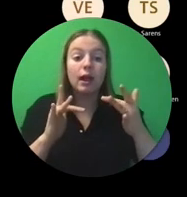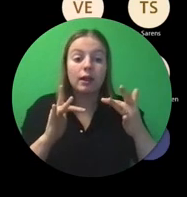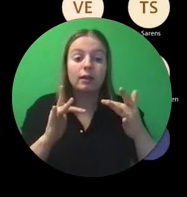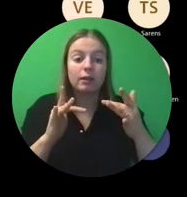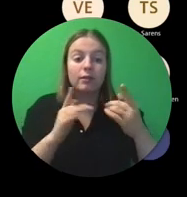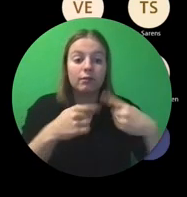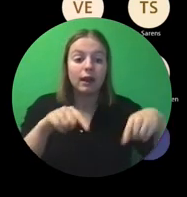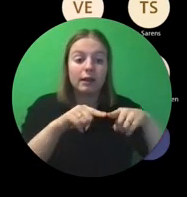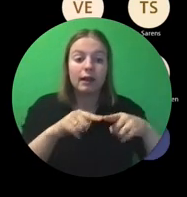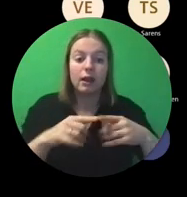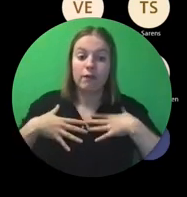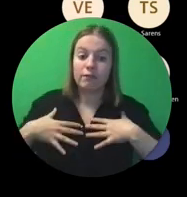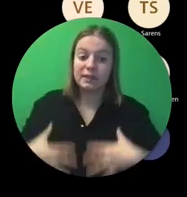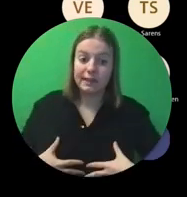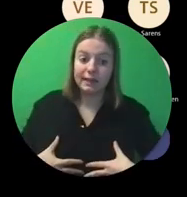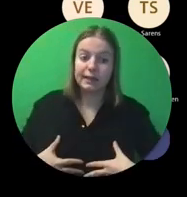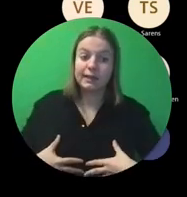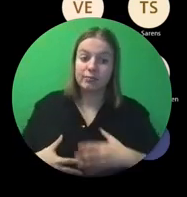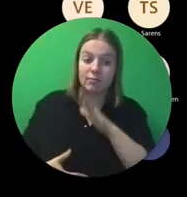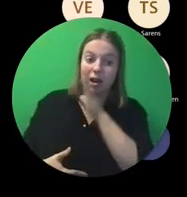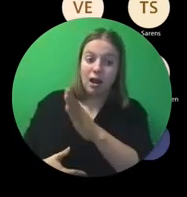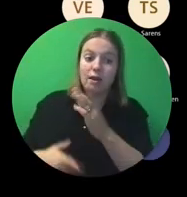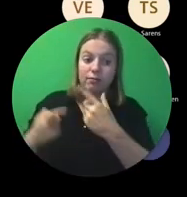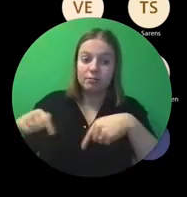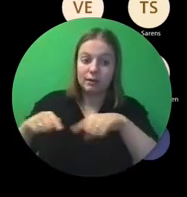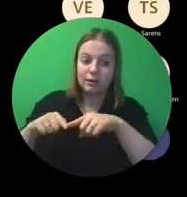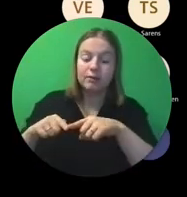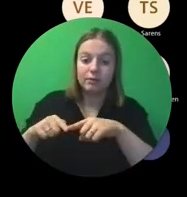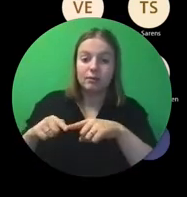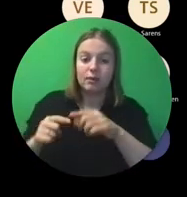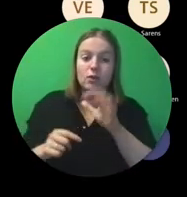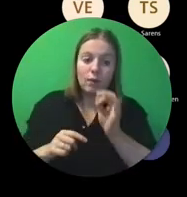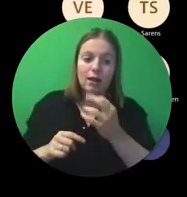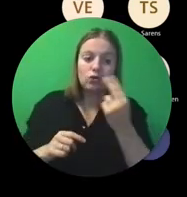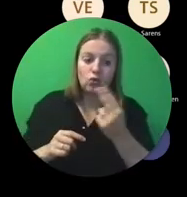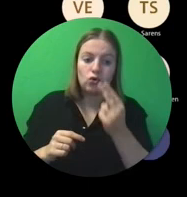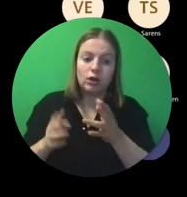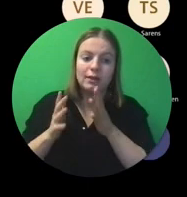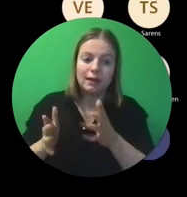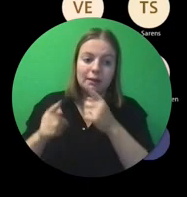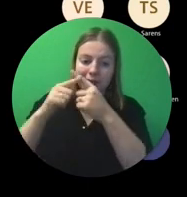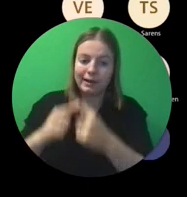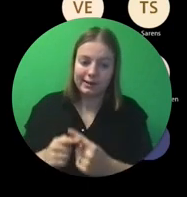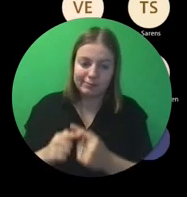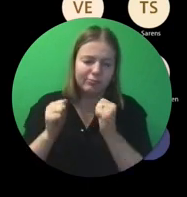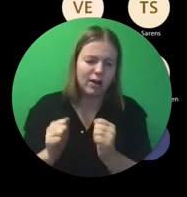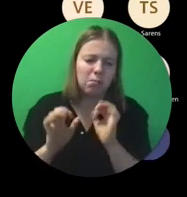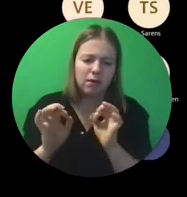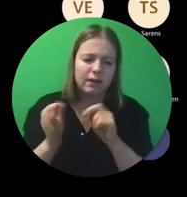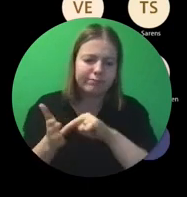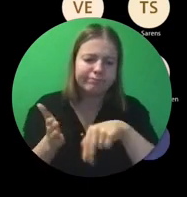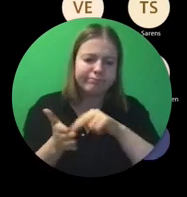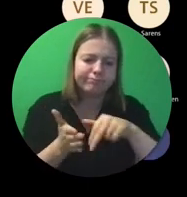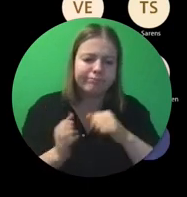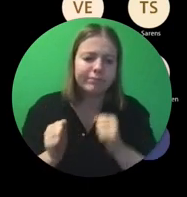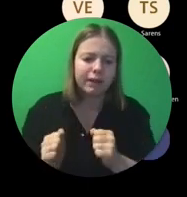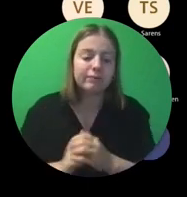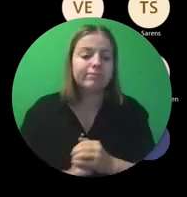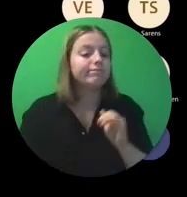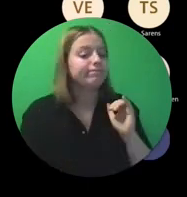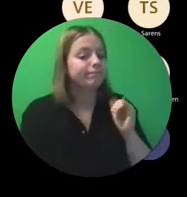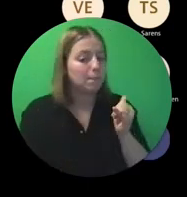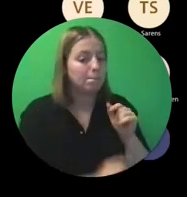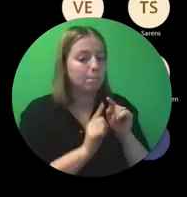fysieke meeting is zo'n attest, een deelnemerslijst, eigenlijk geen probleem. Ja, klopt.